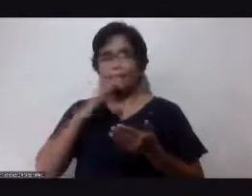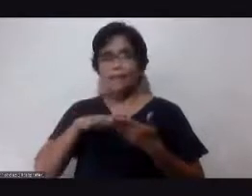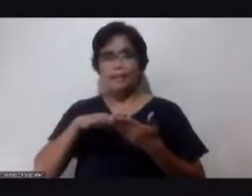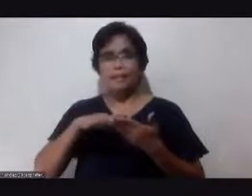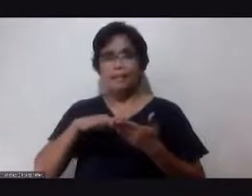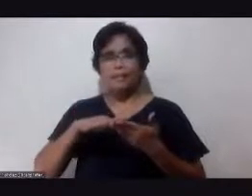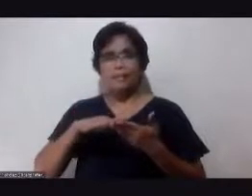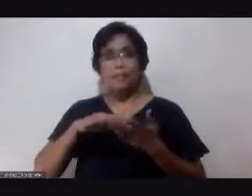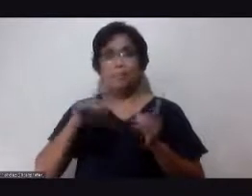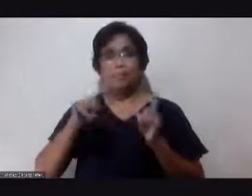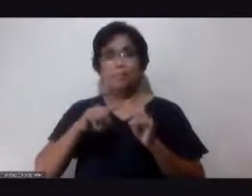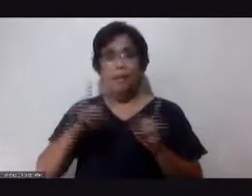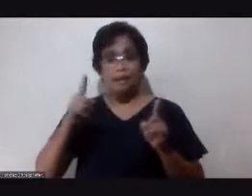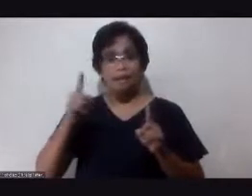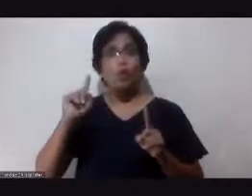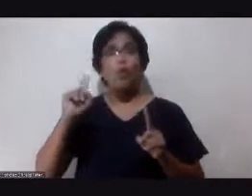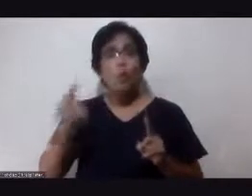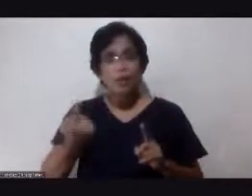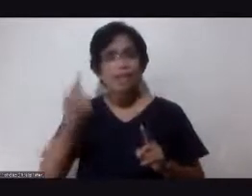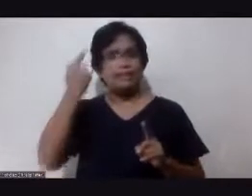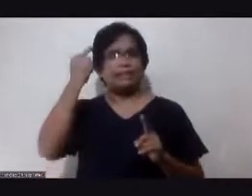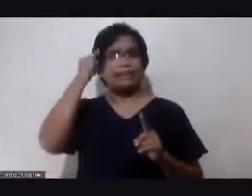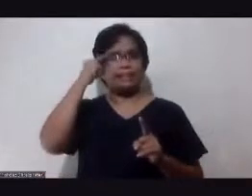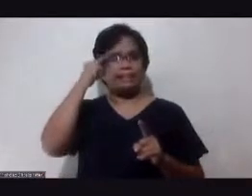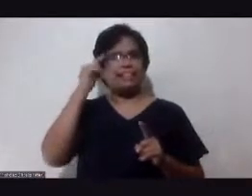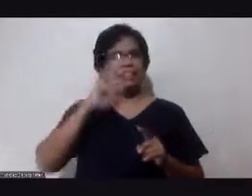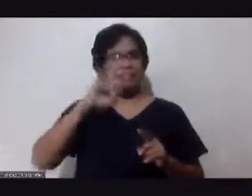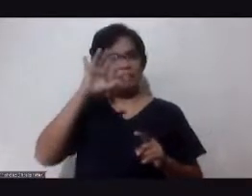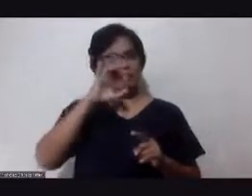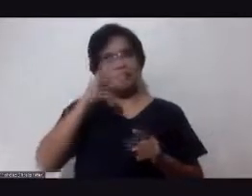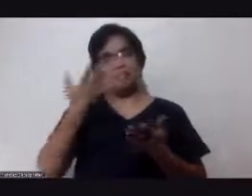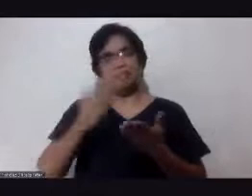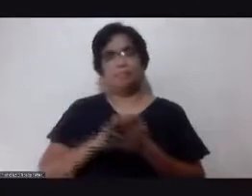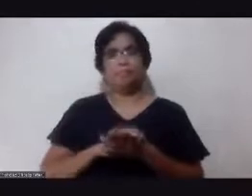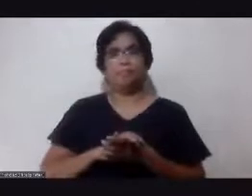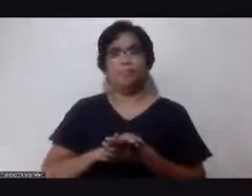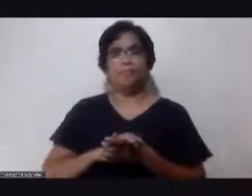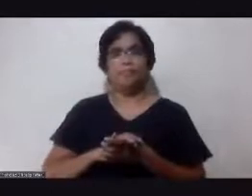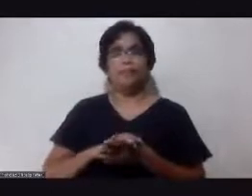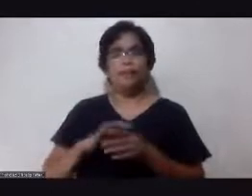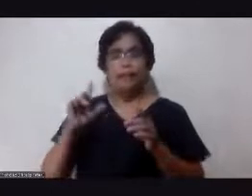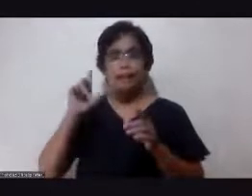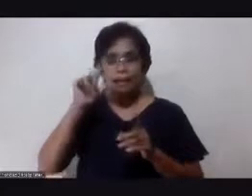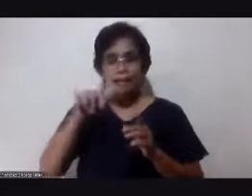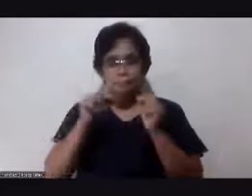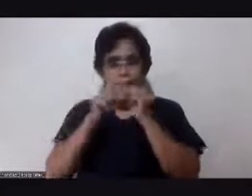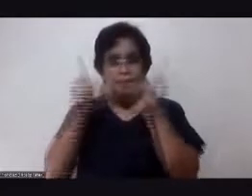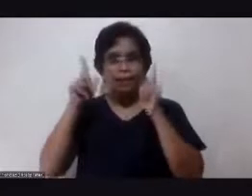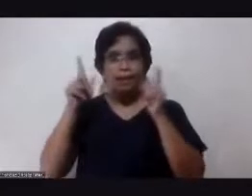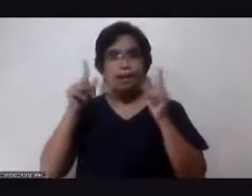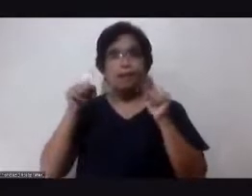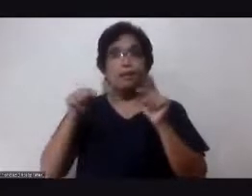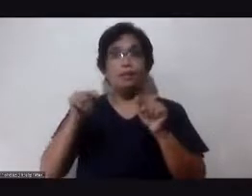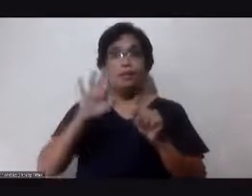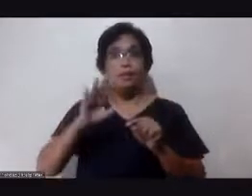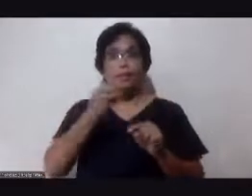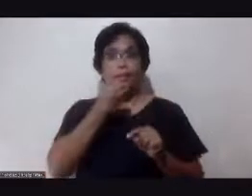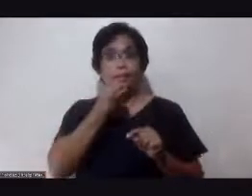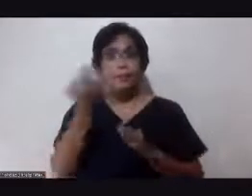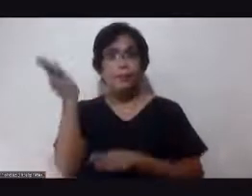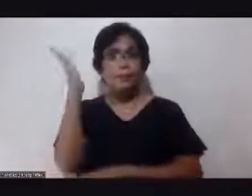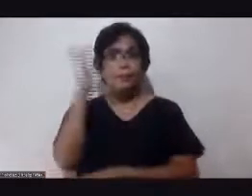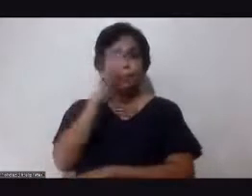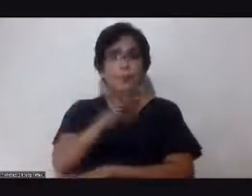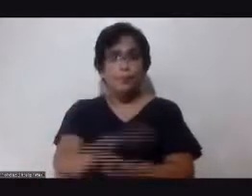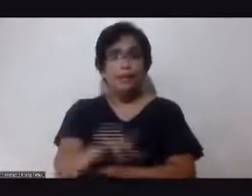okay? Pero, akala lang po natin yan, okay? Sabi niya, magugulat ka. yung mga kinakayang mong maghapon,